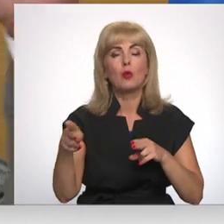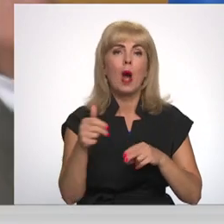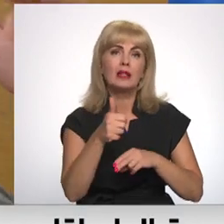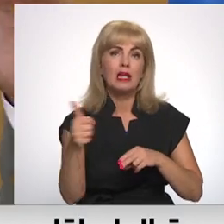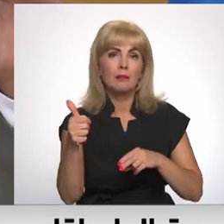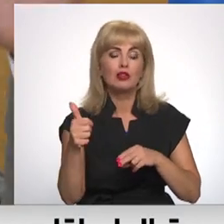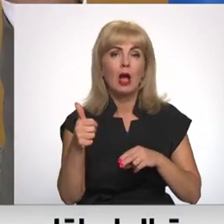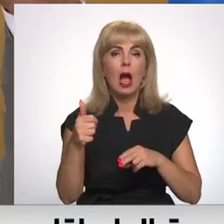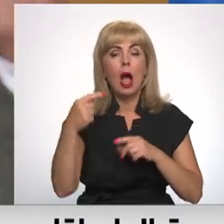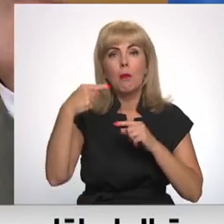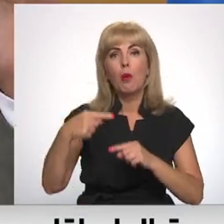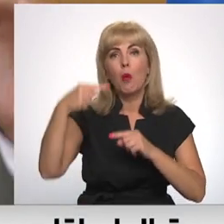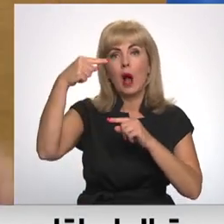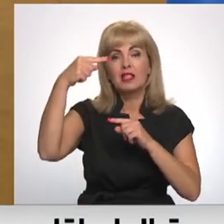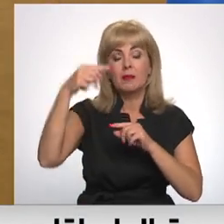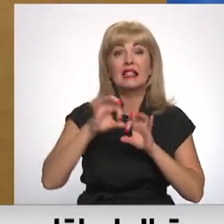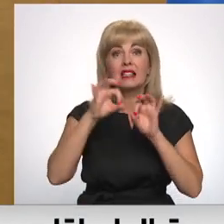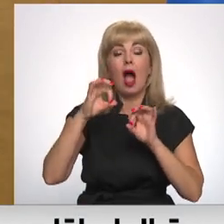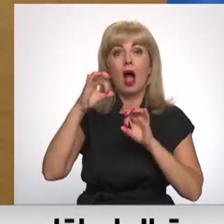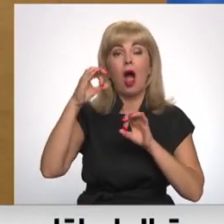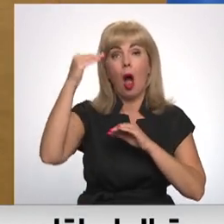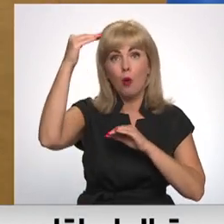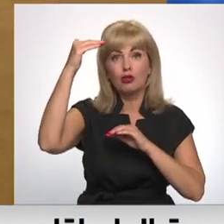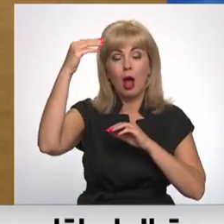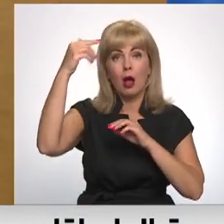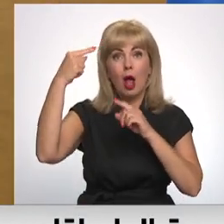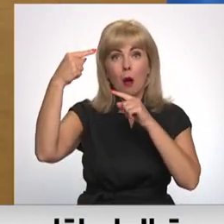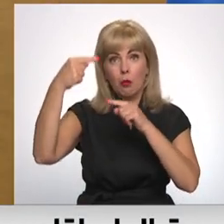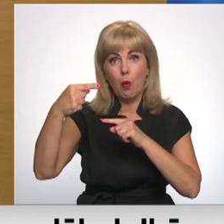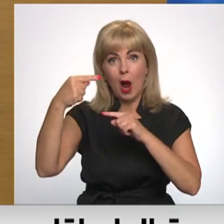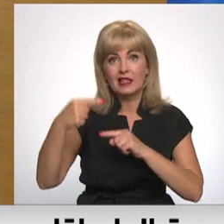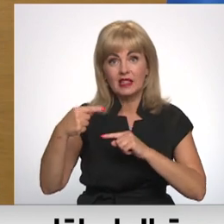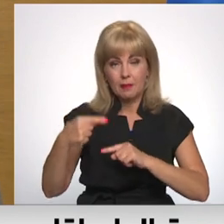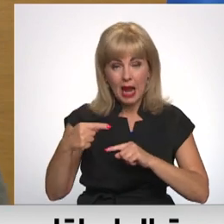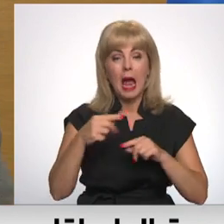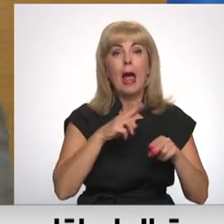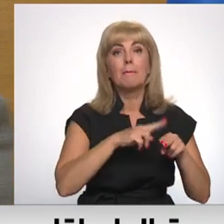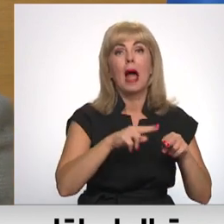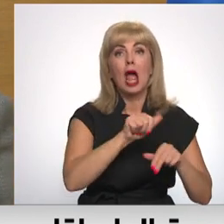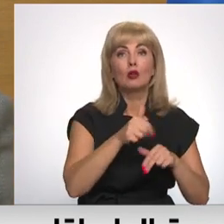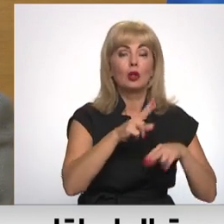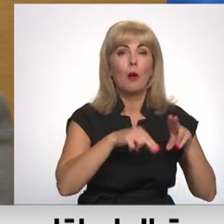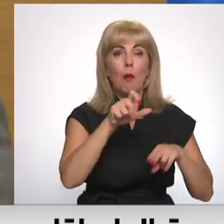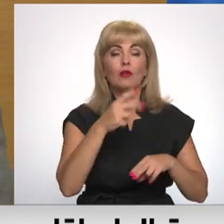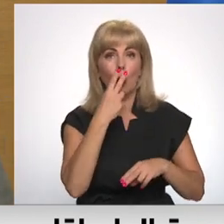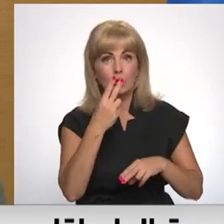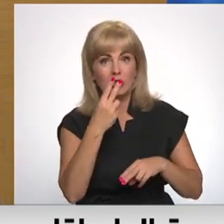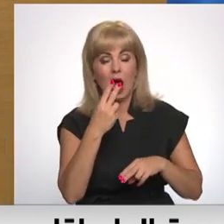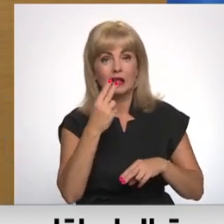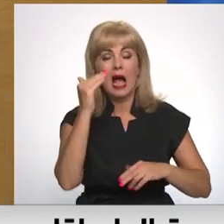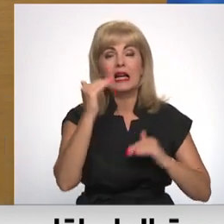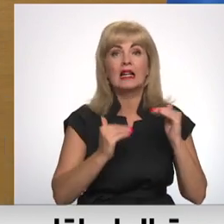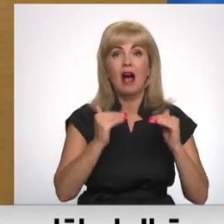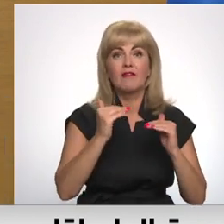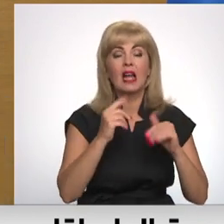posmu no posmu, no augšu sākot ejot uz lējumu. Ar šādu metodu būvniek no savas puses uzskatīja, ka vairāk šajā laika grafikā iekļauties